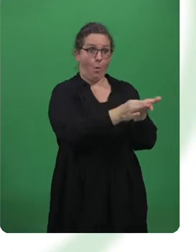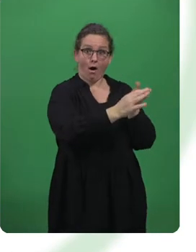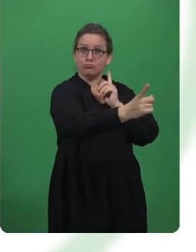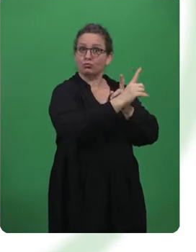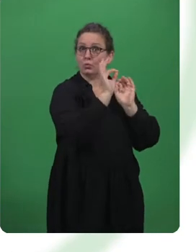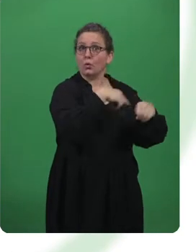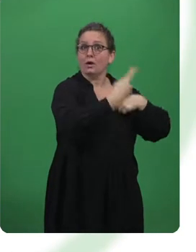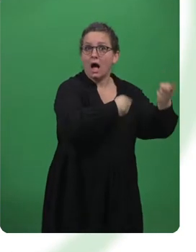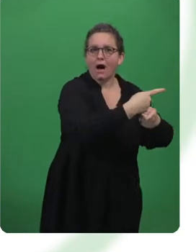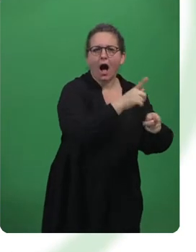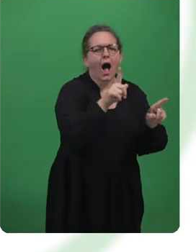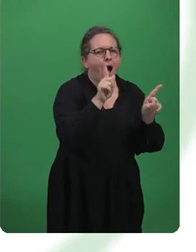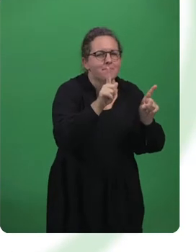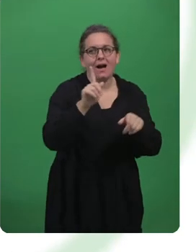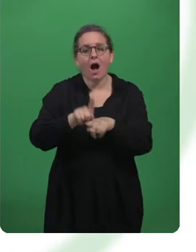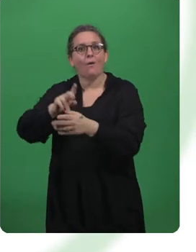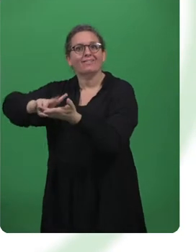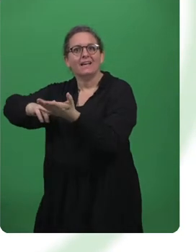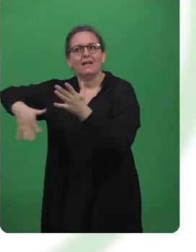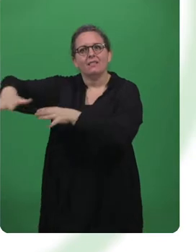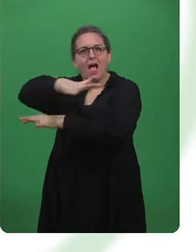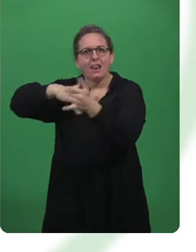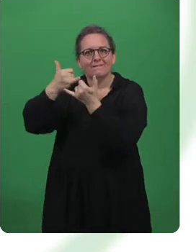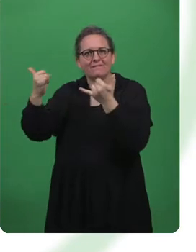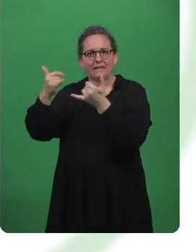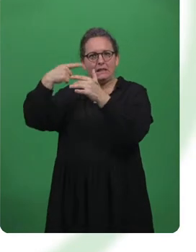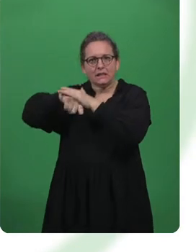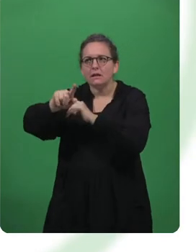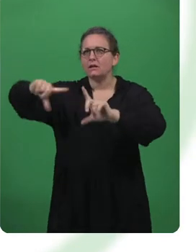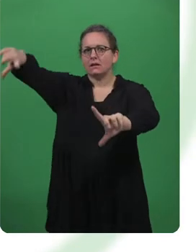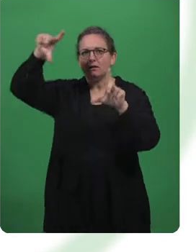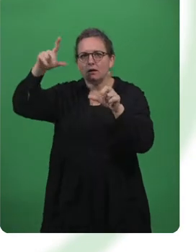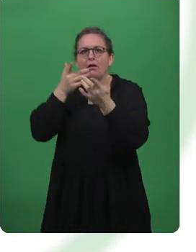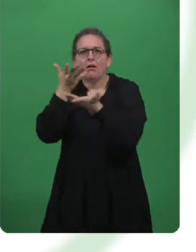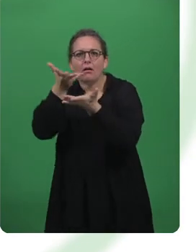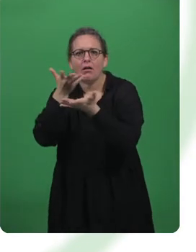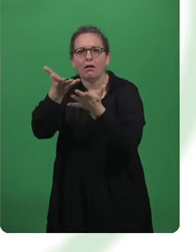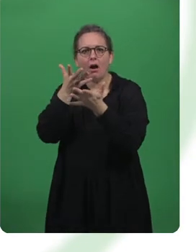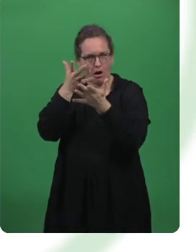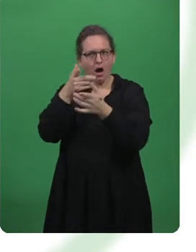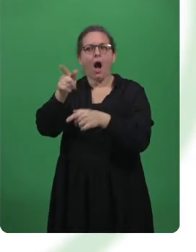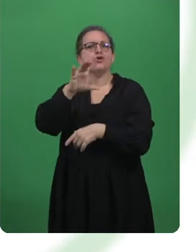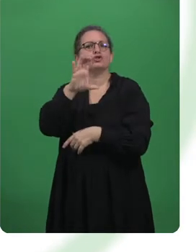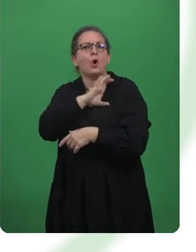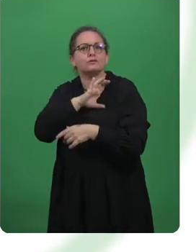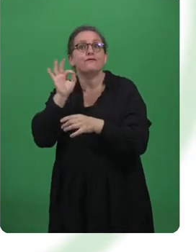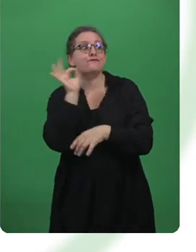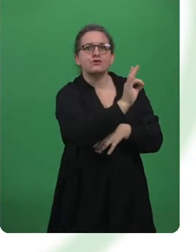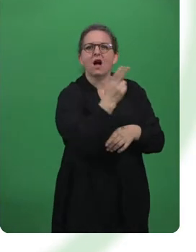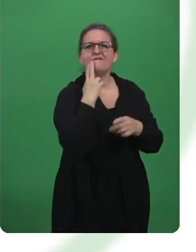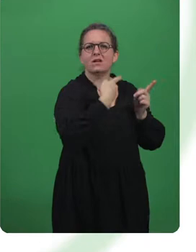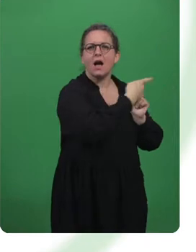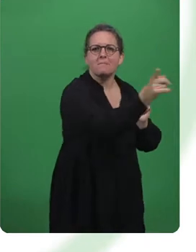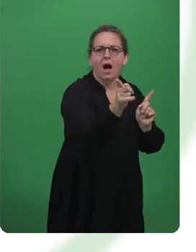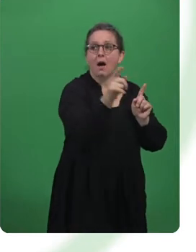auch, wie wir gemerkt haben, sehr gut im digitalen Raum. Das heißt, hier öffnen sich in der Digitalisierung auch neue Chancen für Unternehmerinnen und